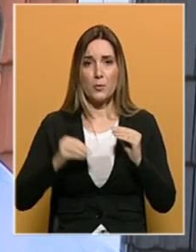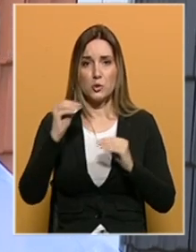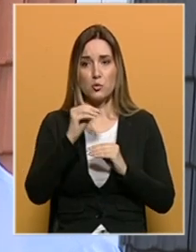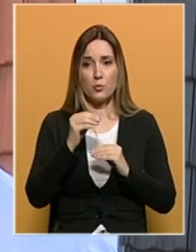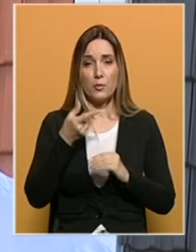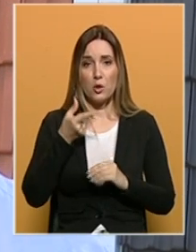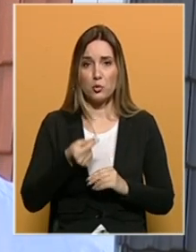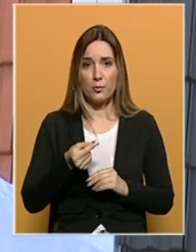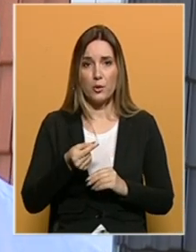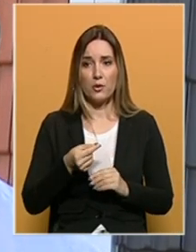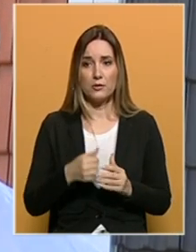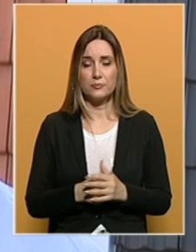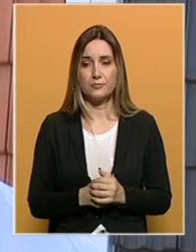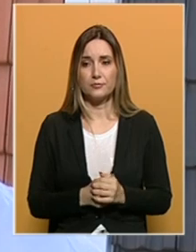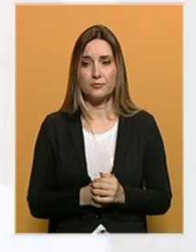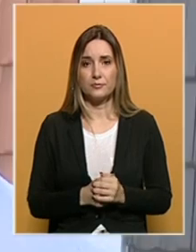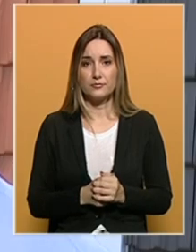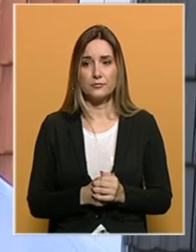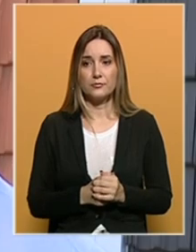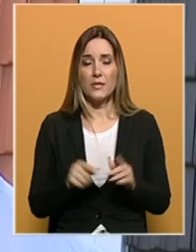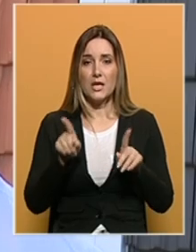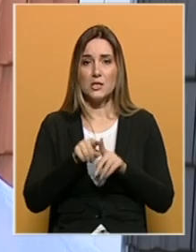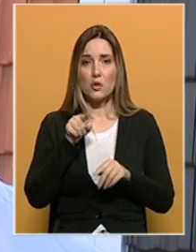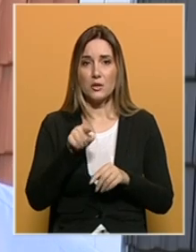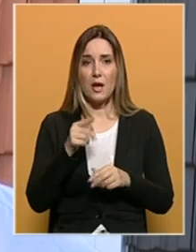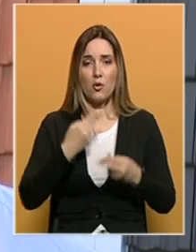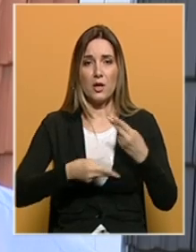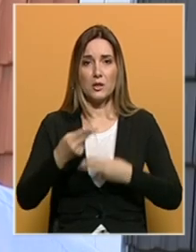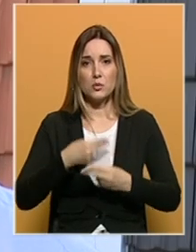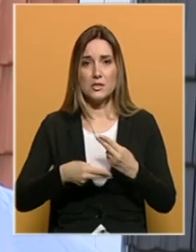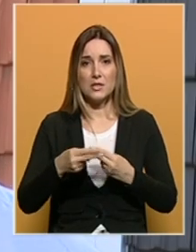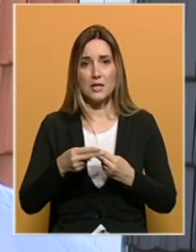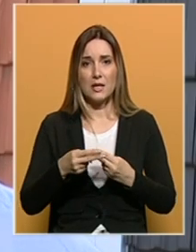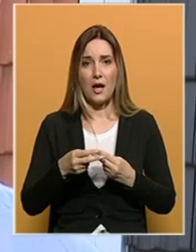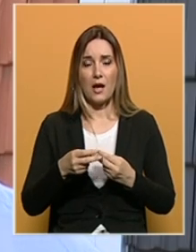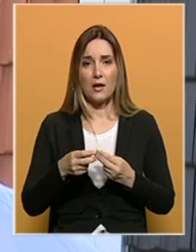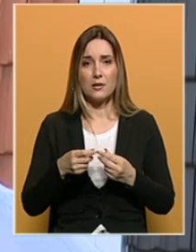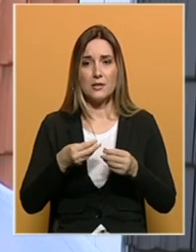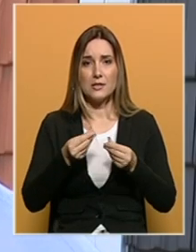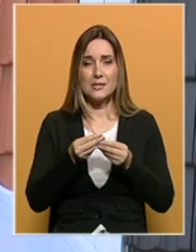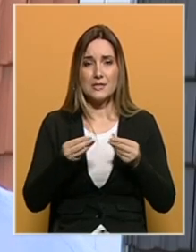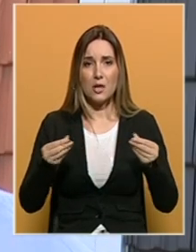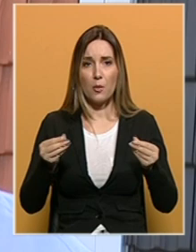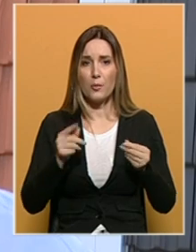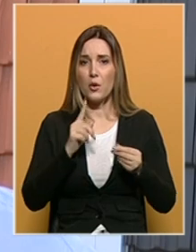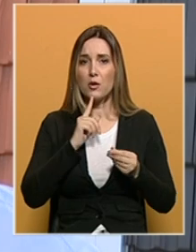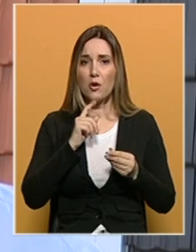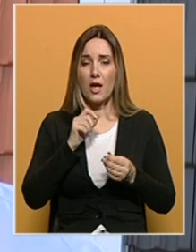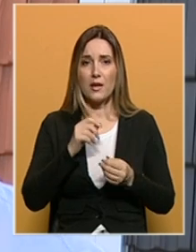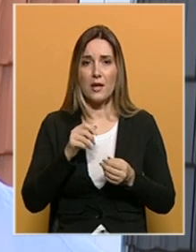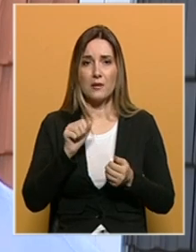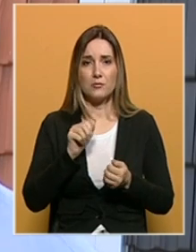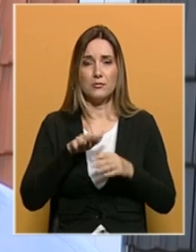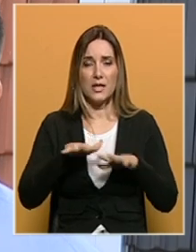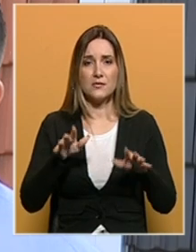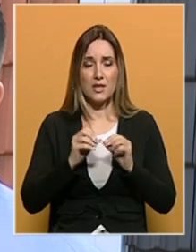skoro zaduplo, su smanjeni kapaciteta tvornica. Isto tako sama industrija stiropora koja je jako razvjena u samoj Bosni i Hercegovini,